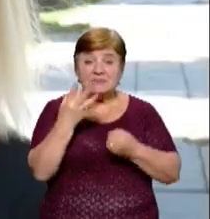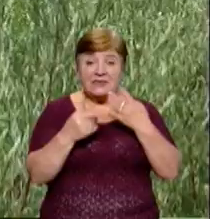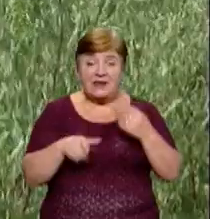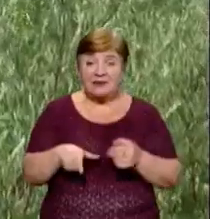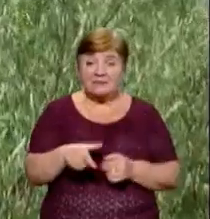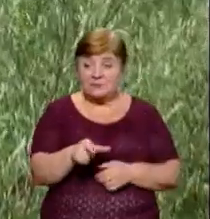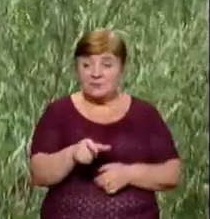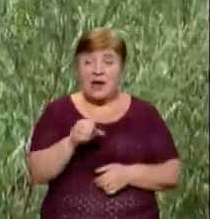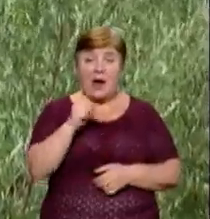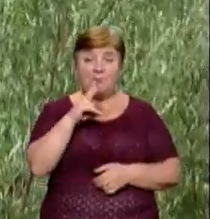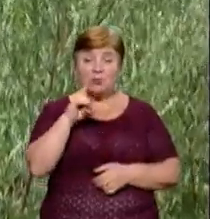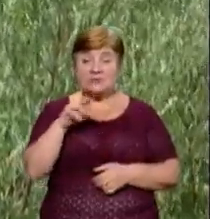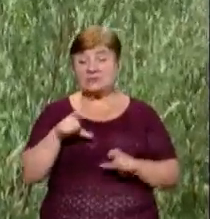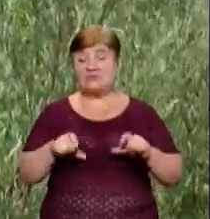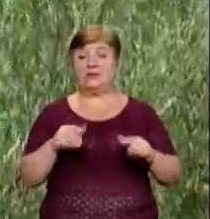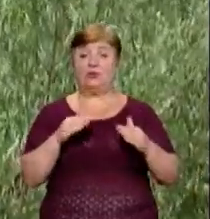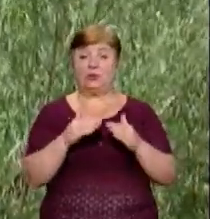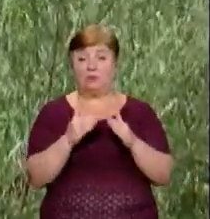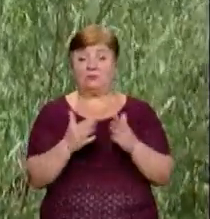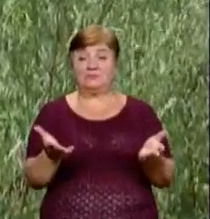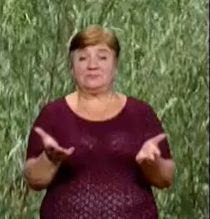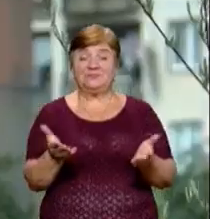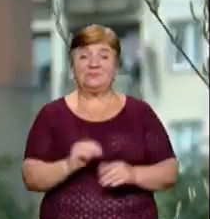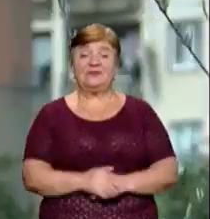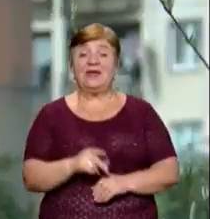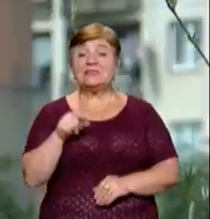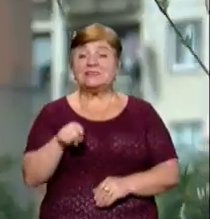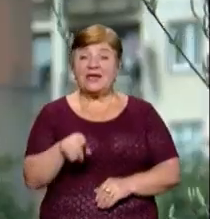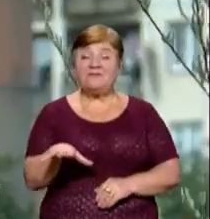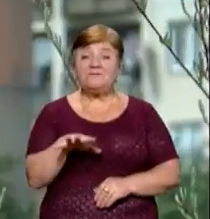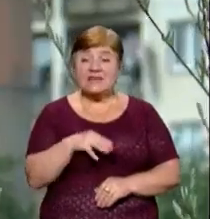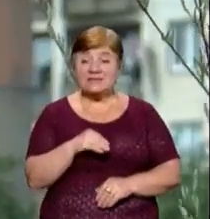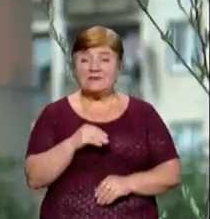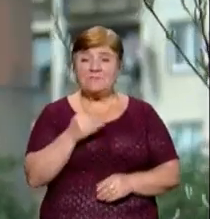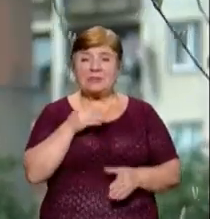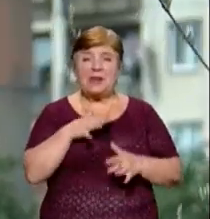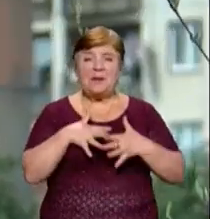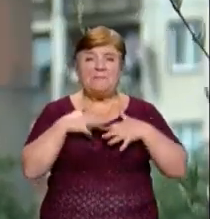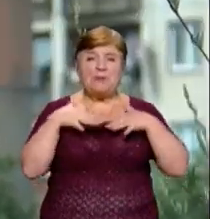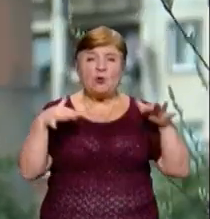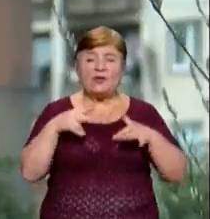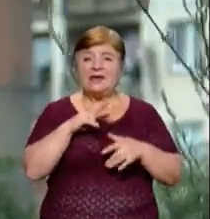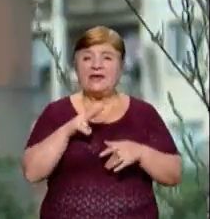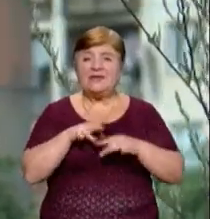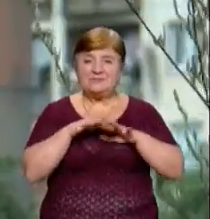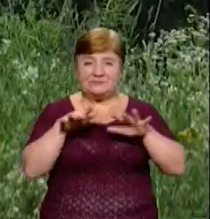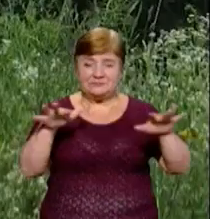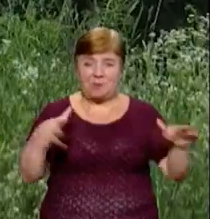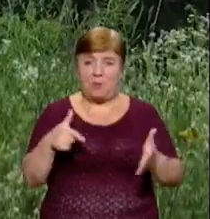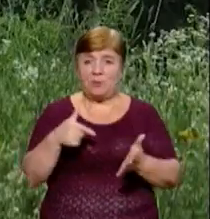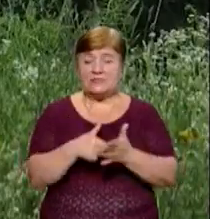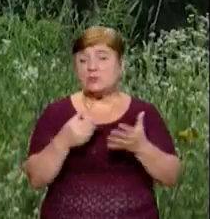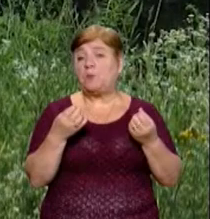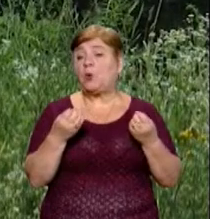річки вже не треба сидіти вдома, в душі стояти, щоб цей весь пилок, який літає по місту, якось себе змити.